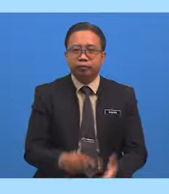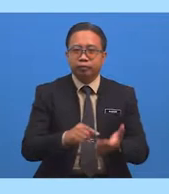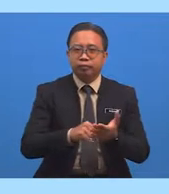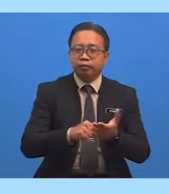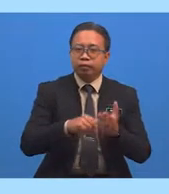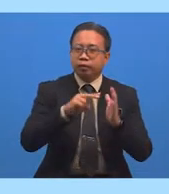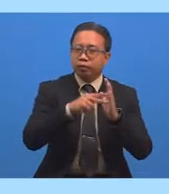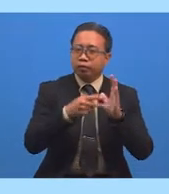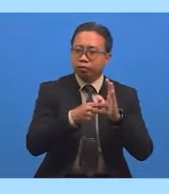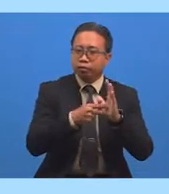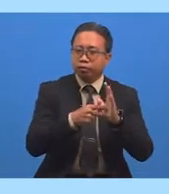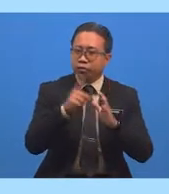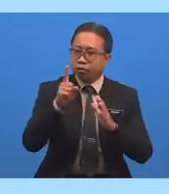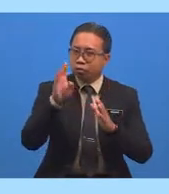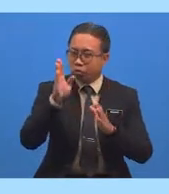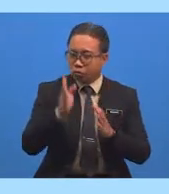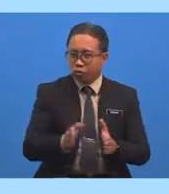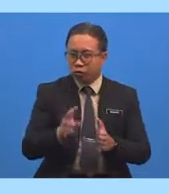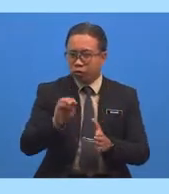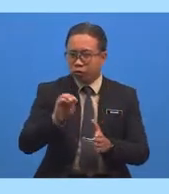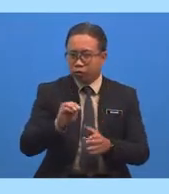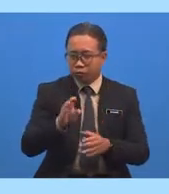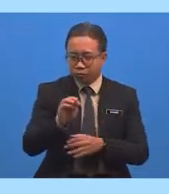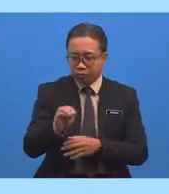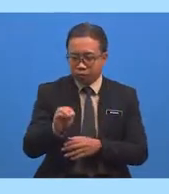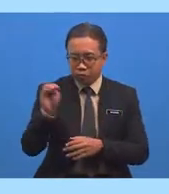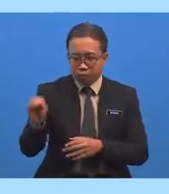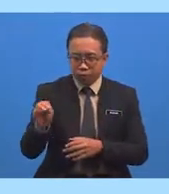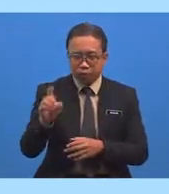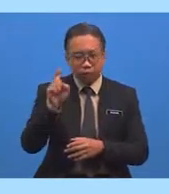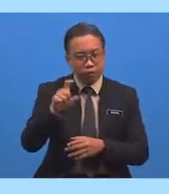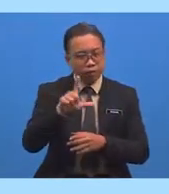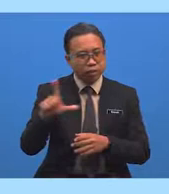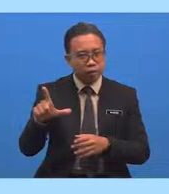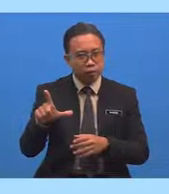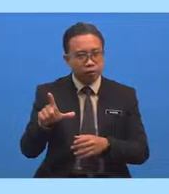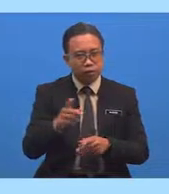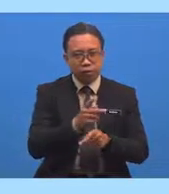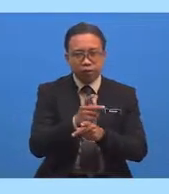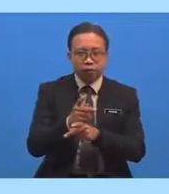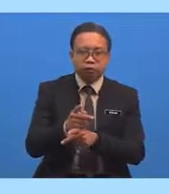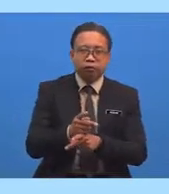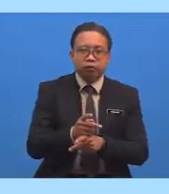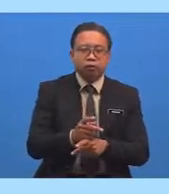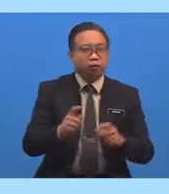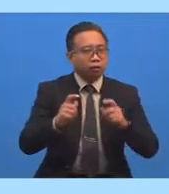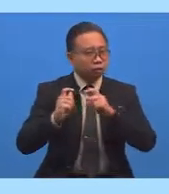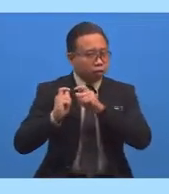Sebagai Seorang Murid Kita Mestilah Menjadi Seorang Yang